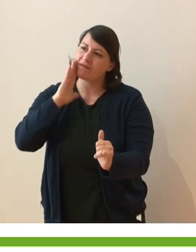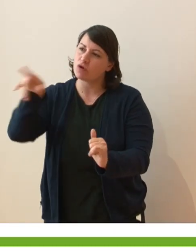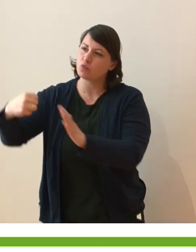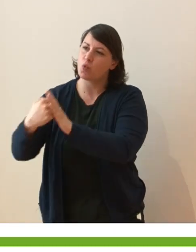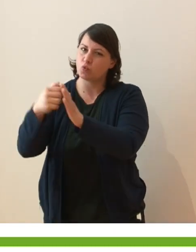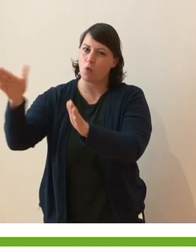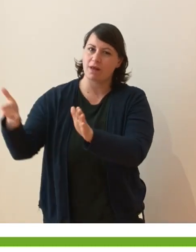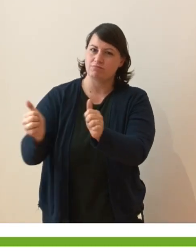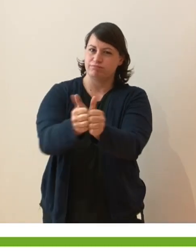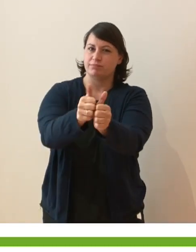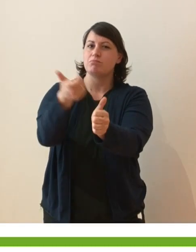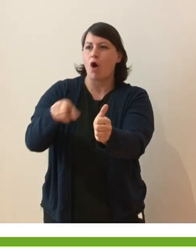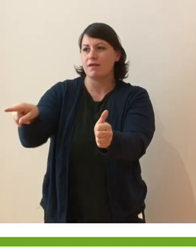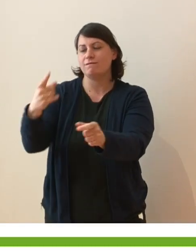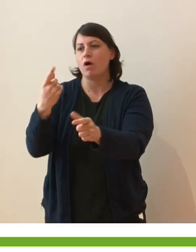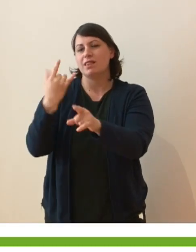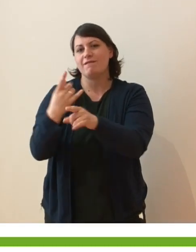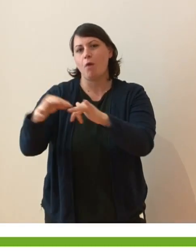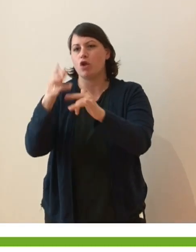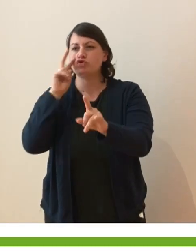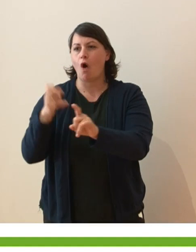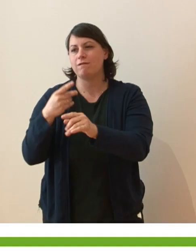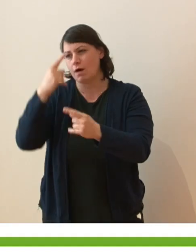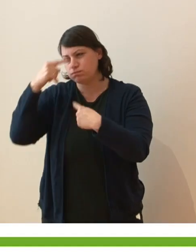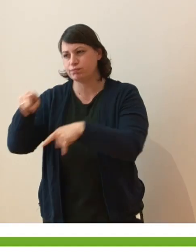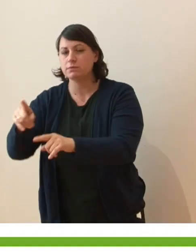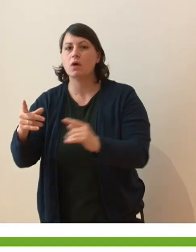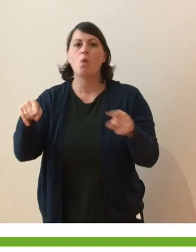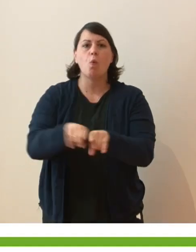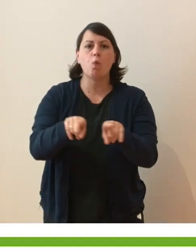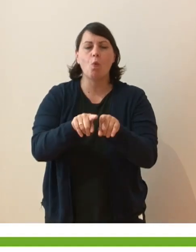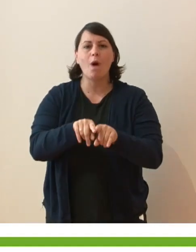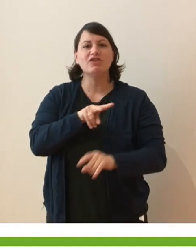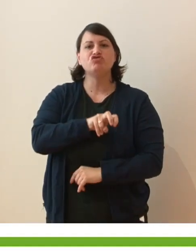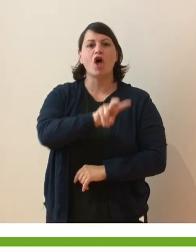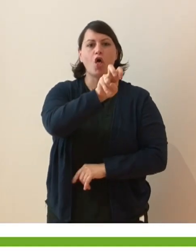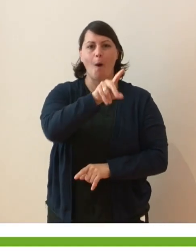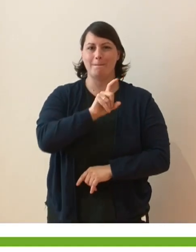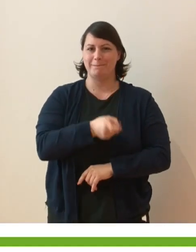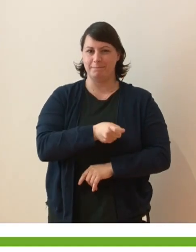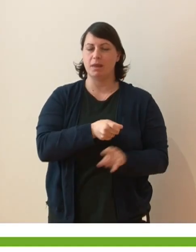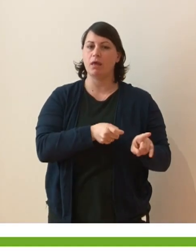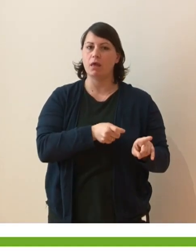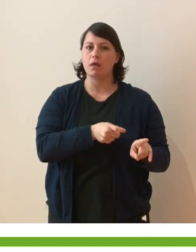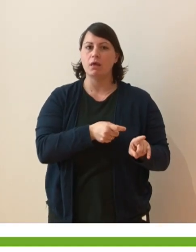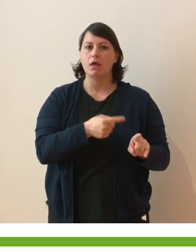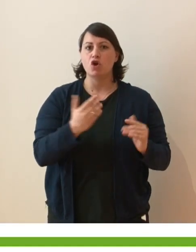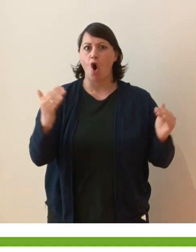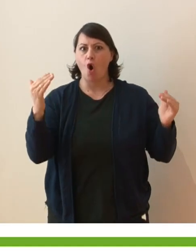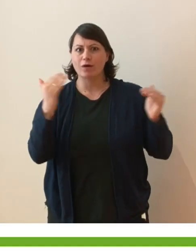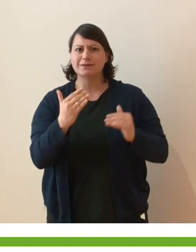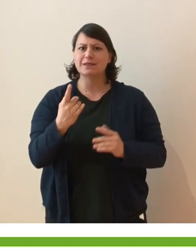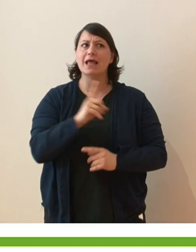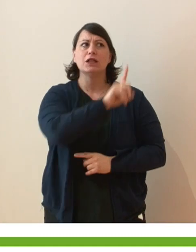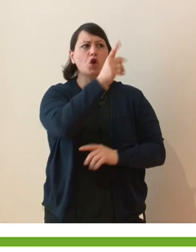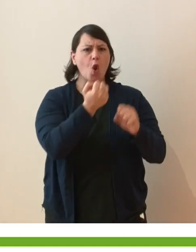perché lotta con Dio e viene colpito sul nervo sciatico. ci insegna che però la fede in Dio è anche una lotta che a